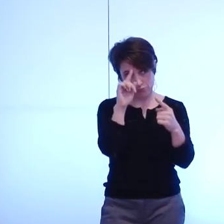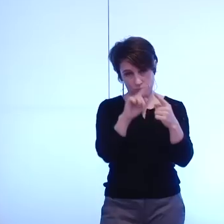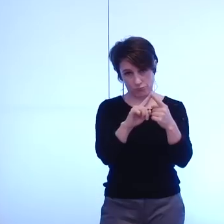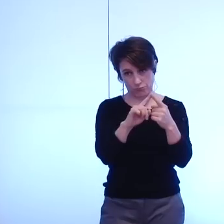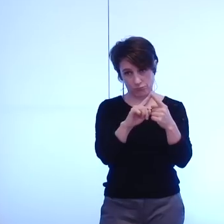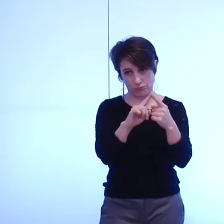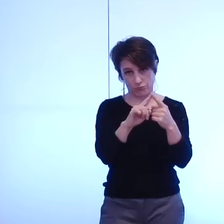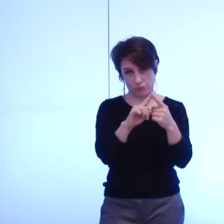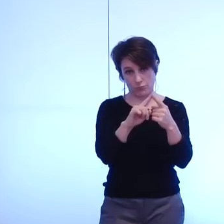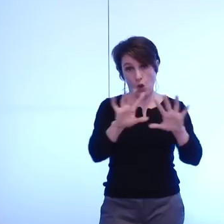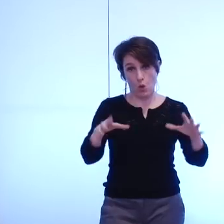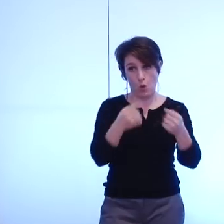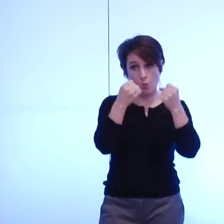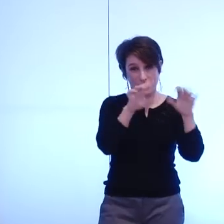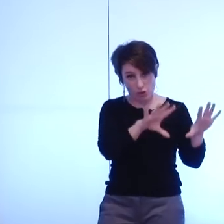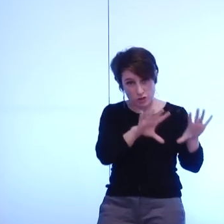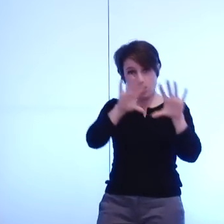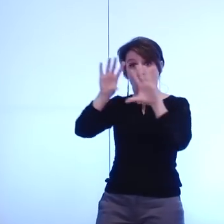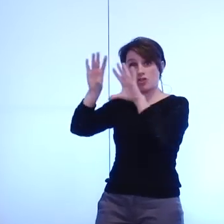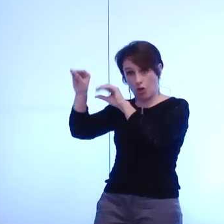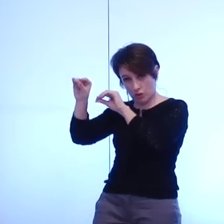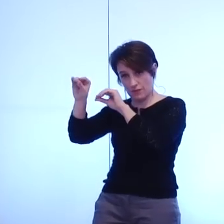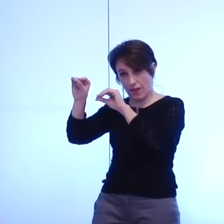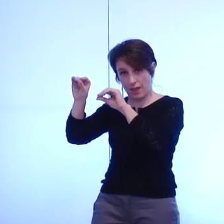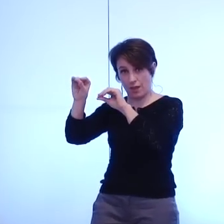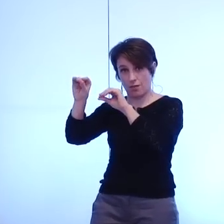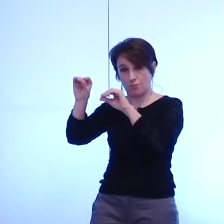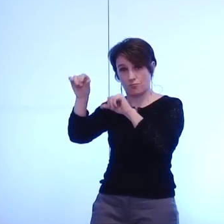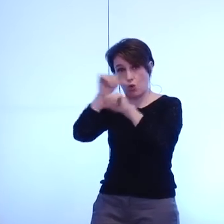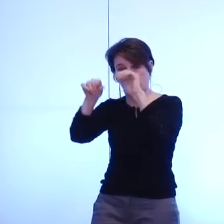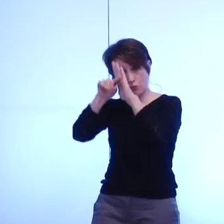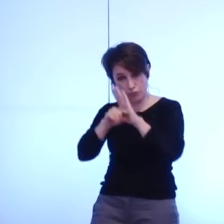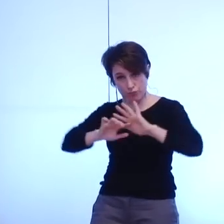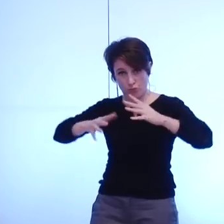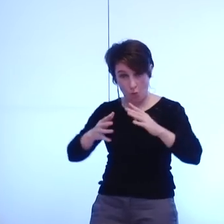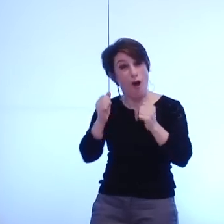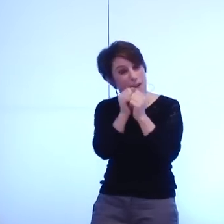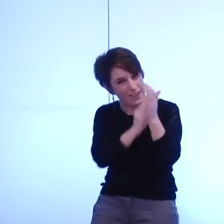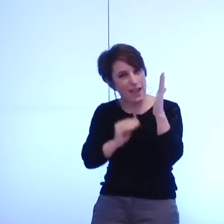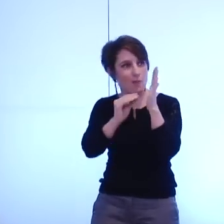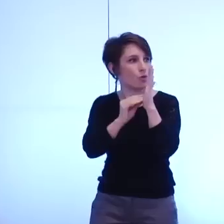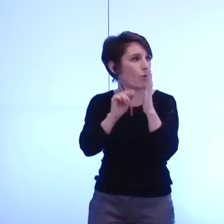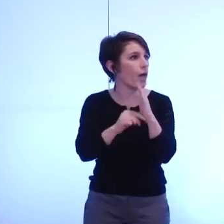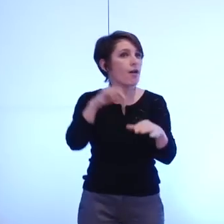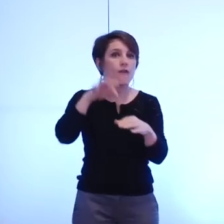compétences donc ainsi amendés par le premier amendement uniquement aux voix qui ne prend pas part au vote